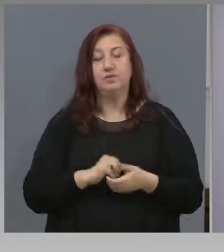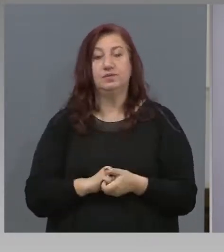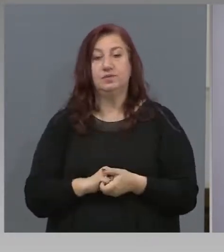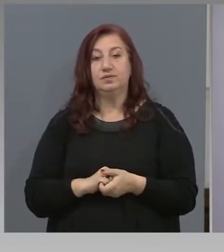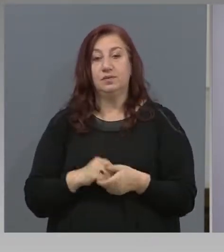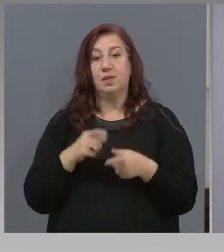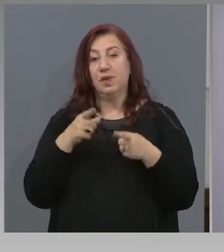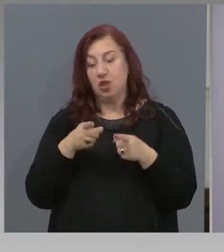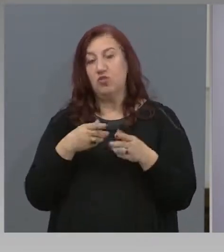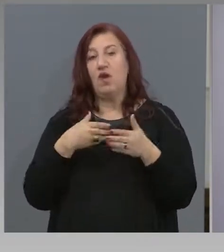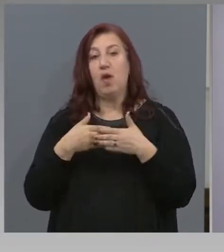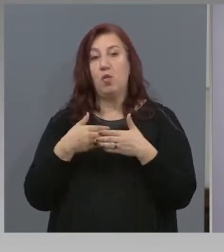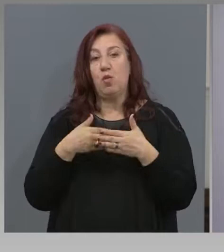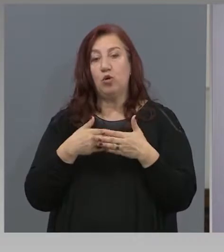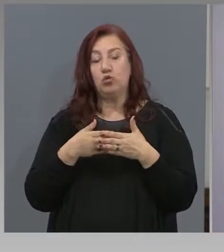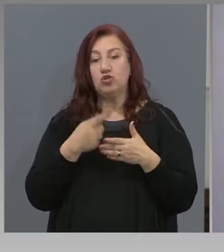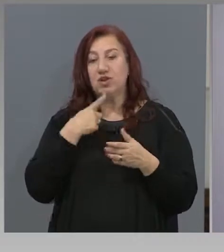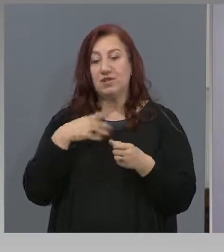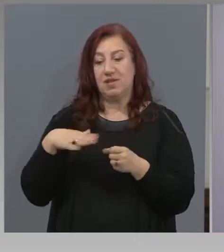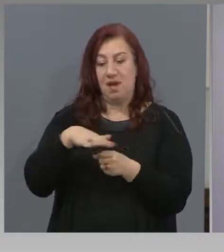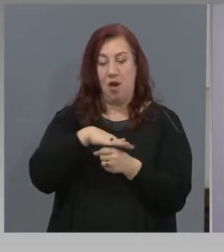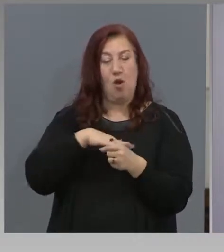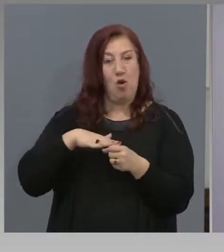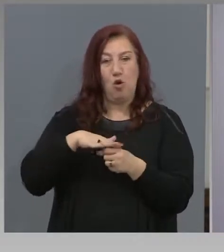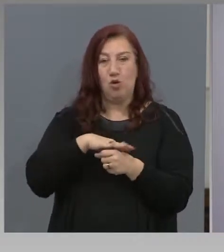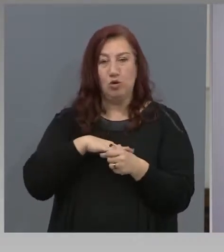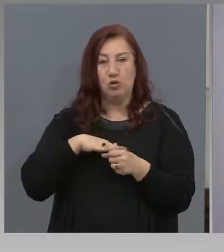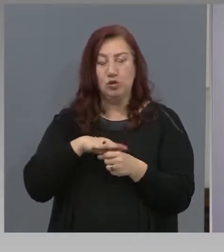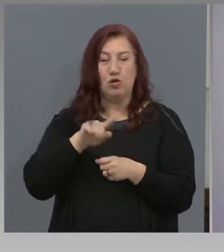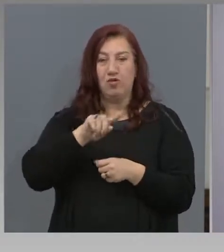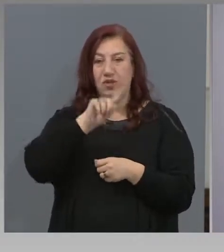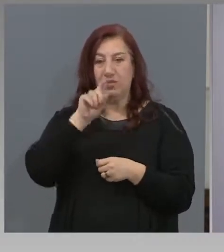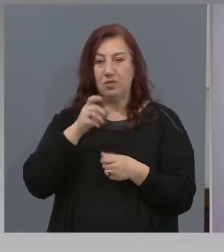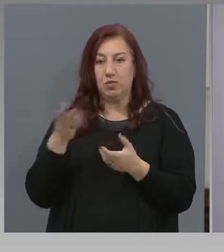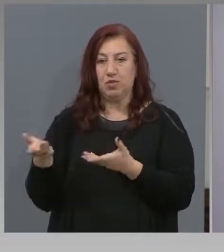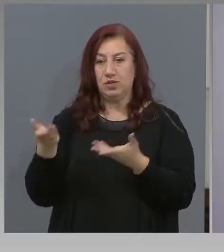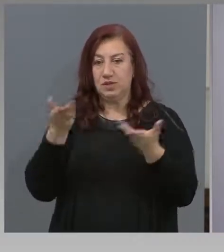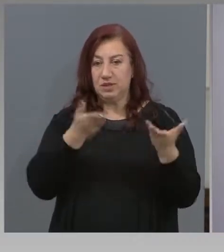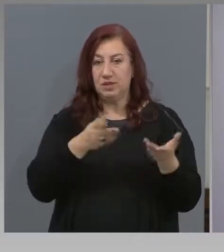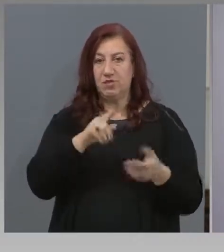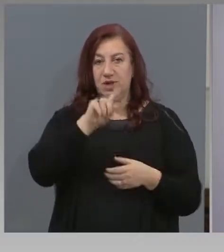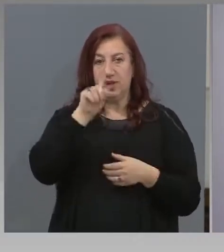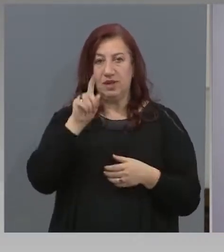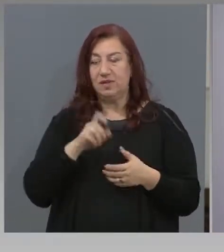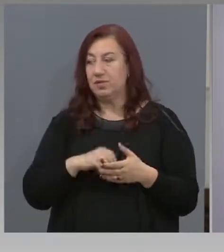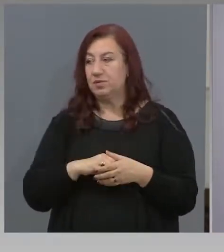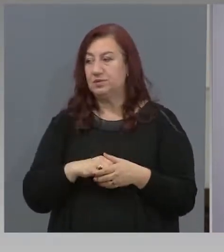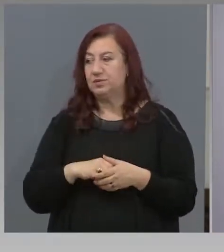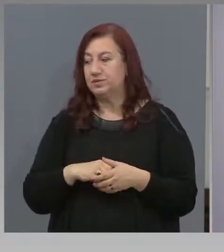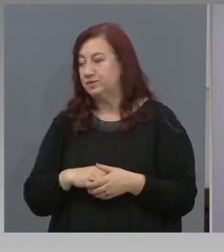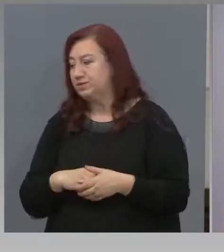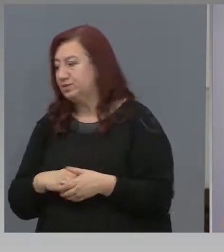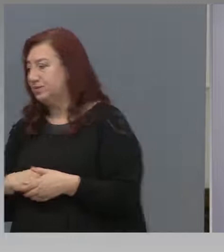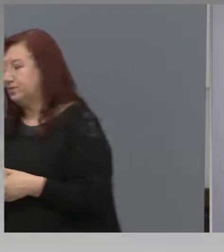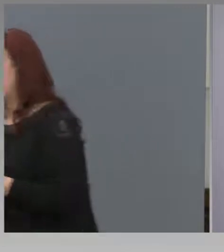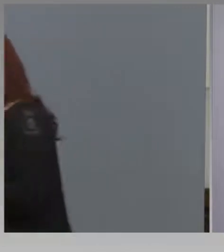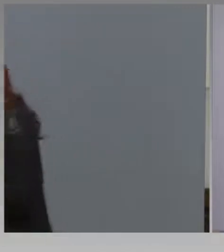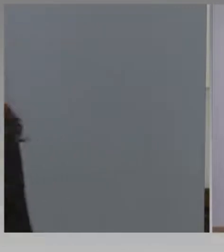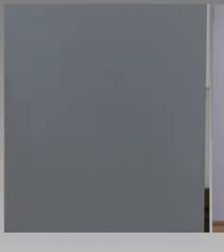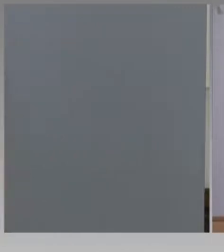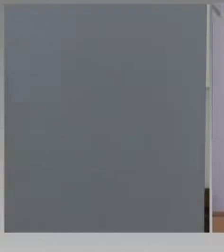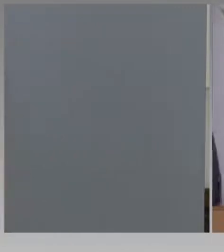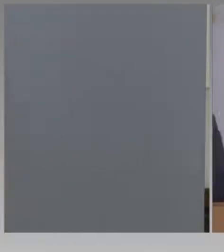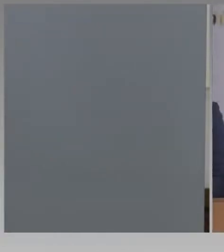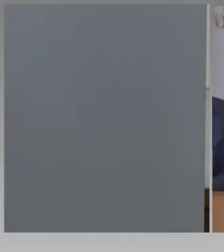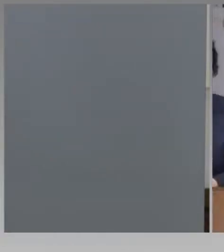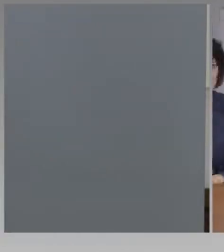Това е по отношение на основните въпроси. Заповядайте за... Господин министър. Порто, Порто. Порто. Искам да